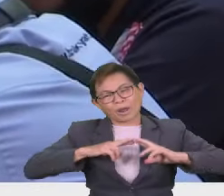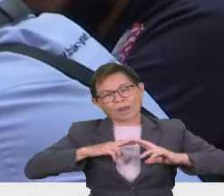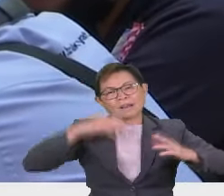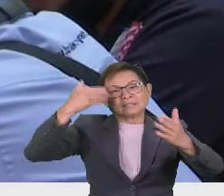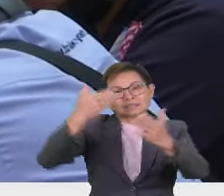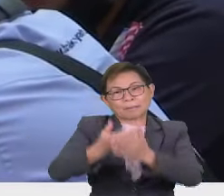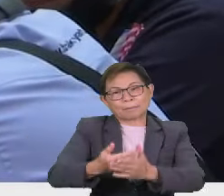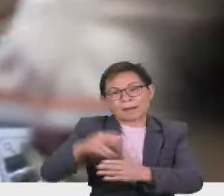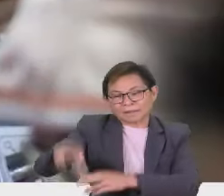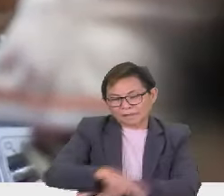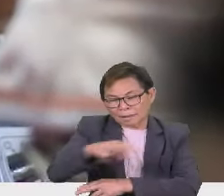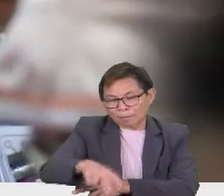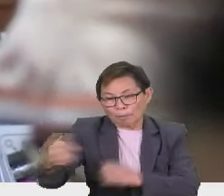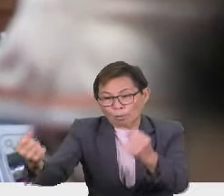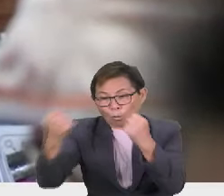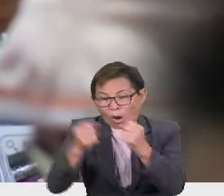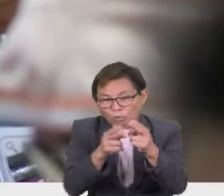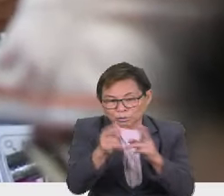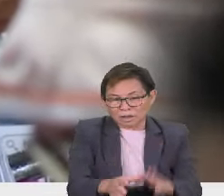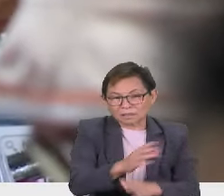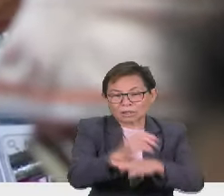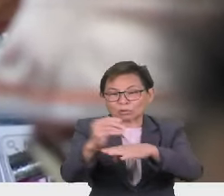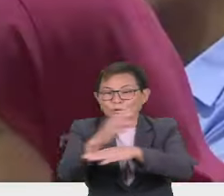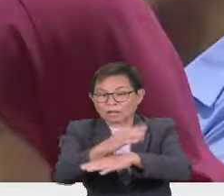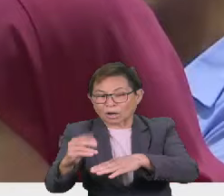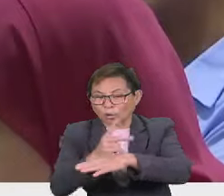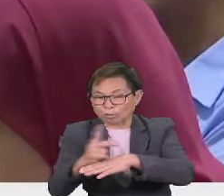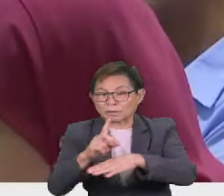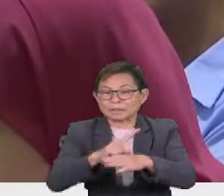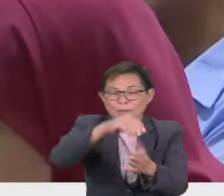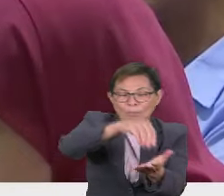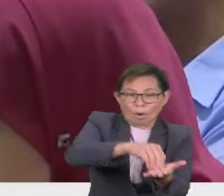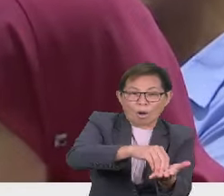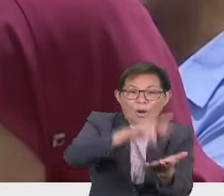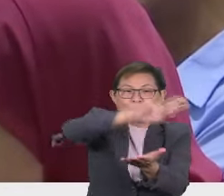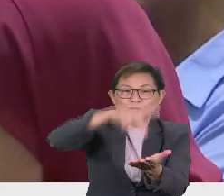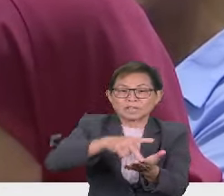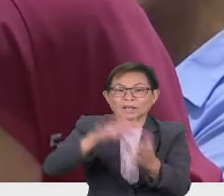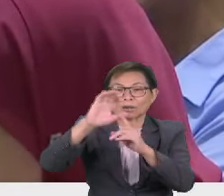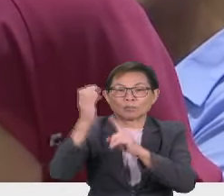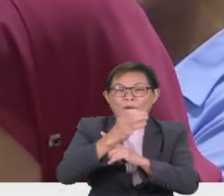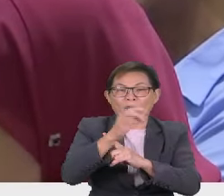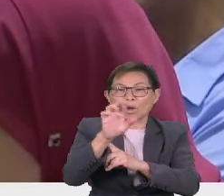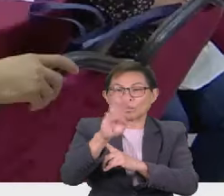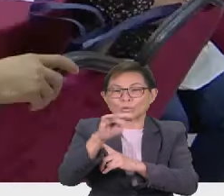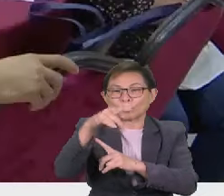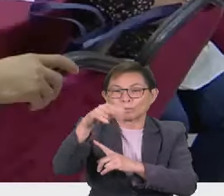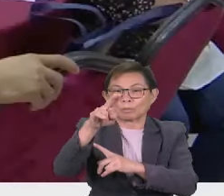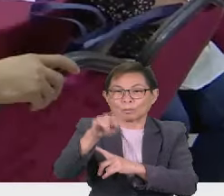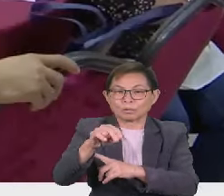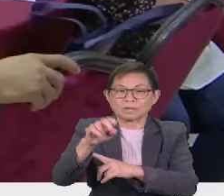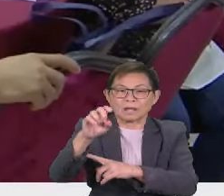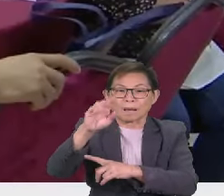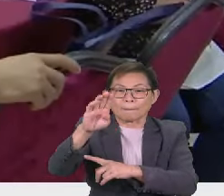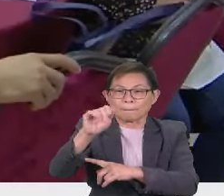Sampai Kembara memperkasa usahawan dan koperasi bertempat di Dewan Pusat Kebudayaan Rumpun Bajau, Sama Sabah, Tuaran.